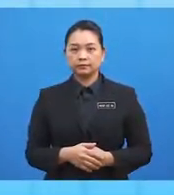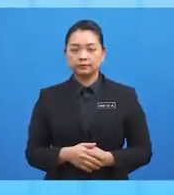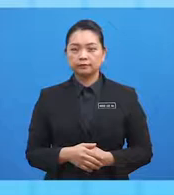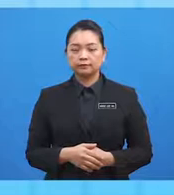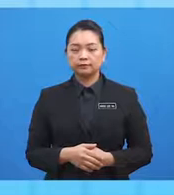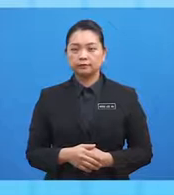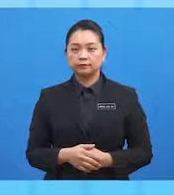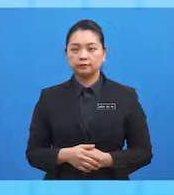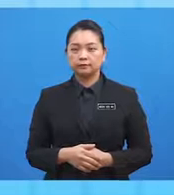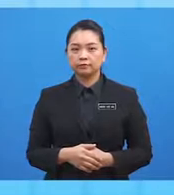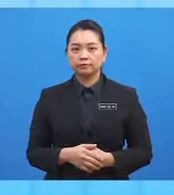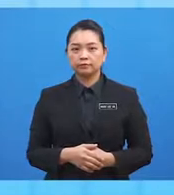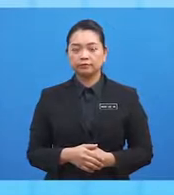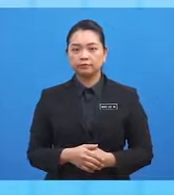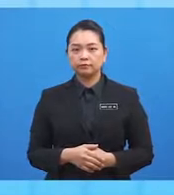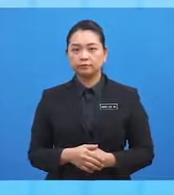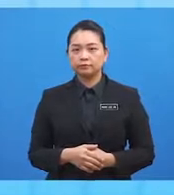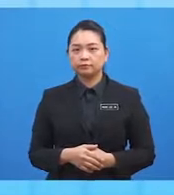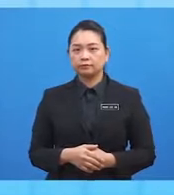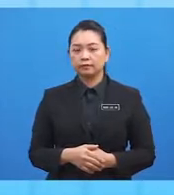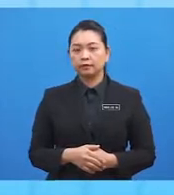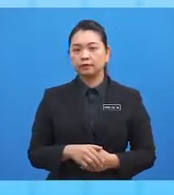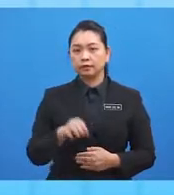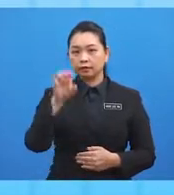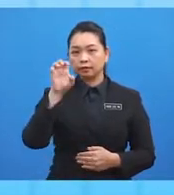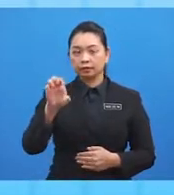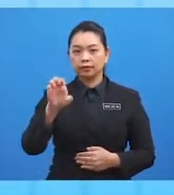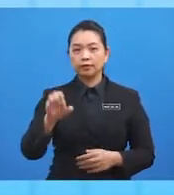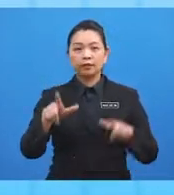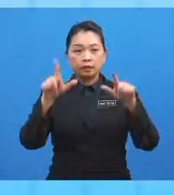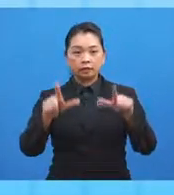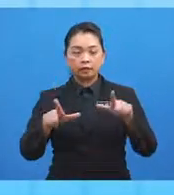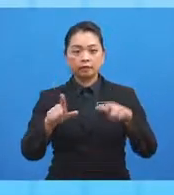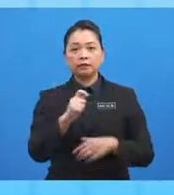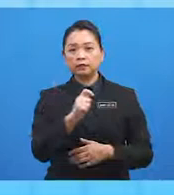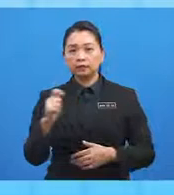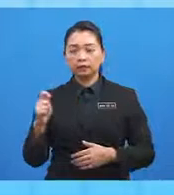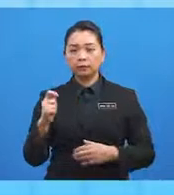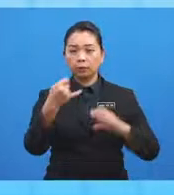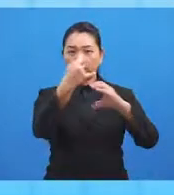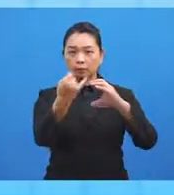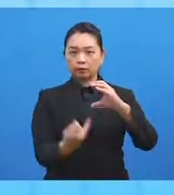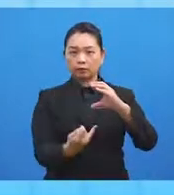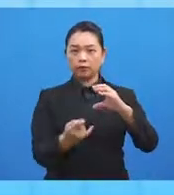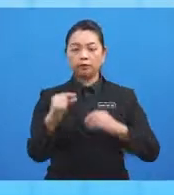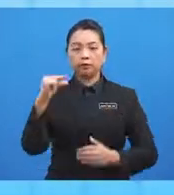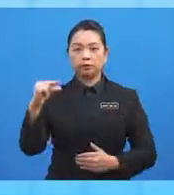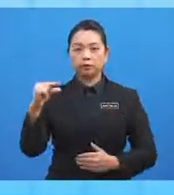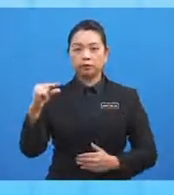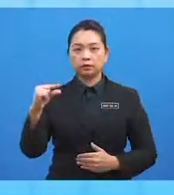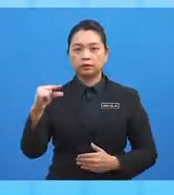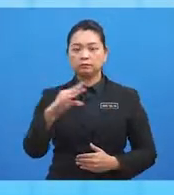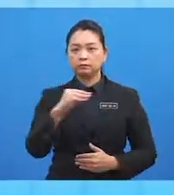Untuk A, E terletak ke timur meridian greenish dan dan